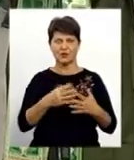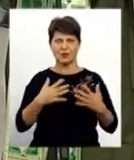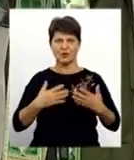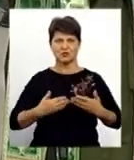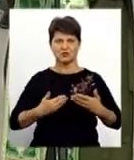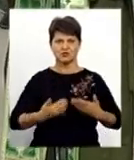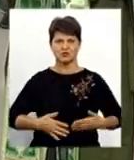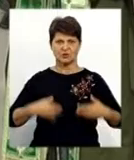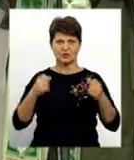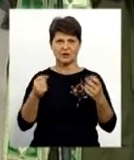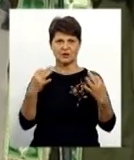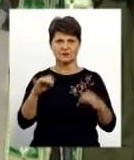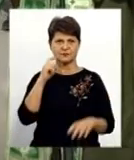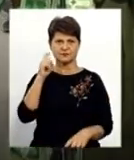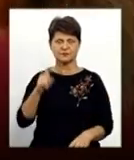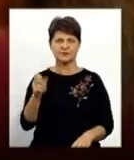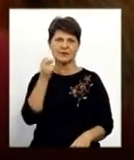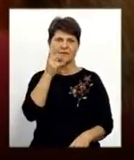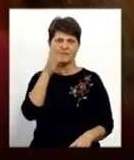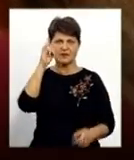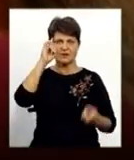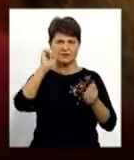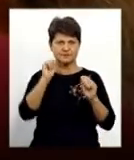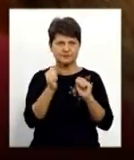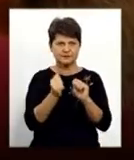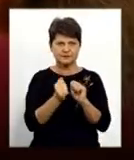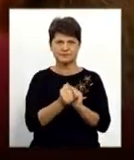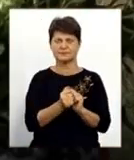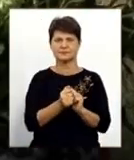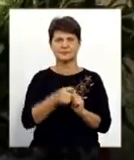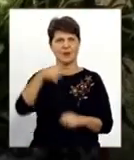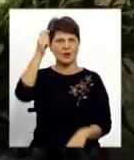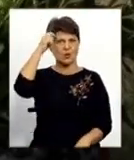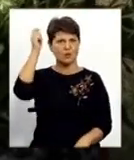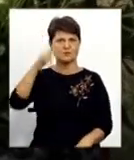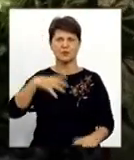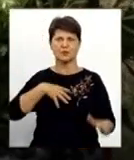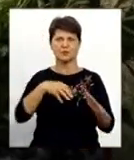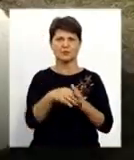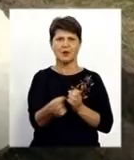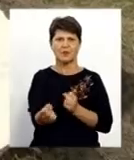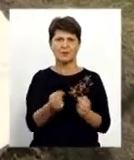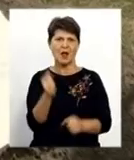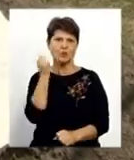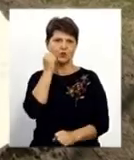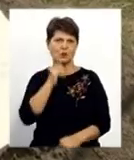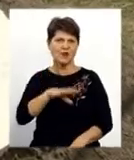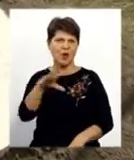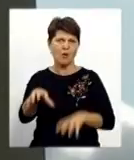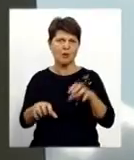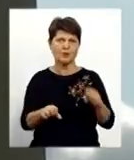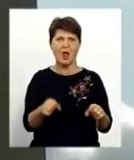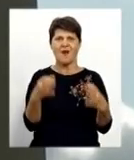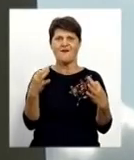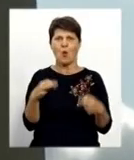України. Вічна пам'ять односельчанам-козакам з витяжцям полеглим у боротьбі з московськими окупантами за волю